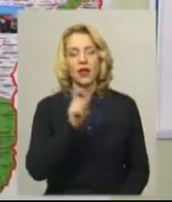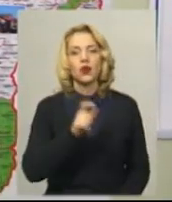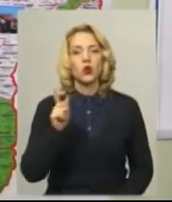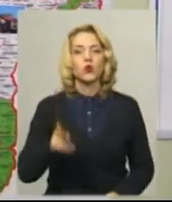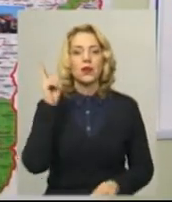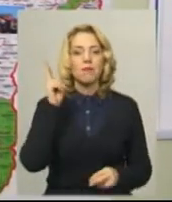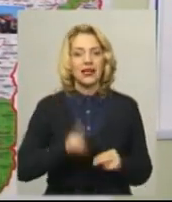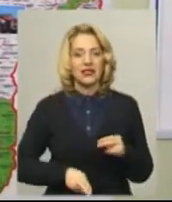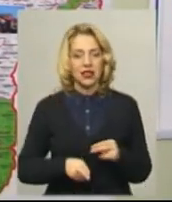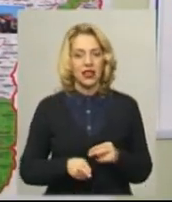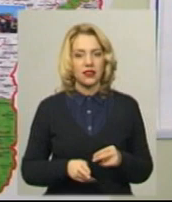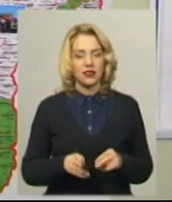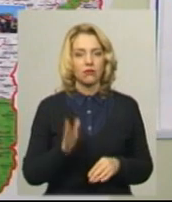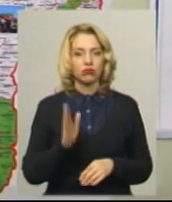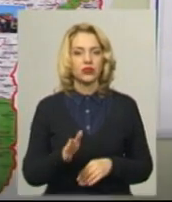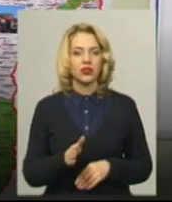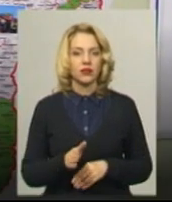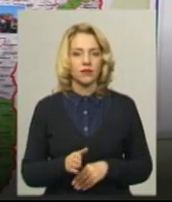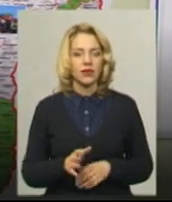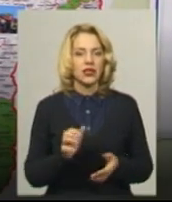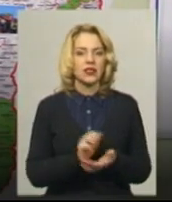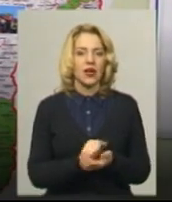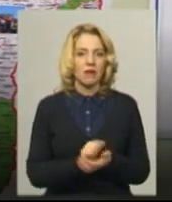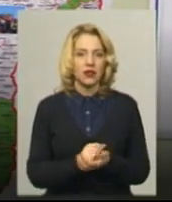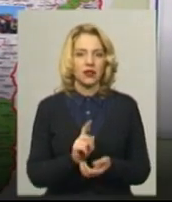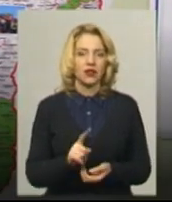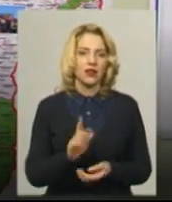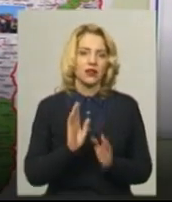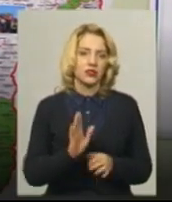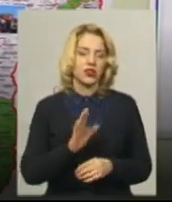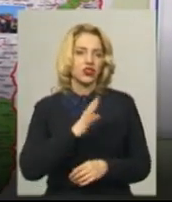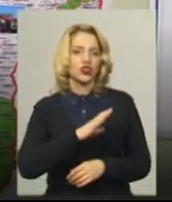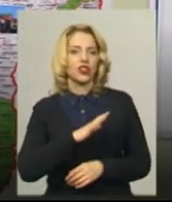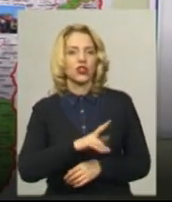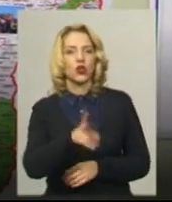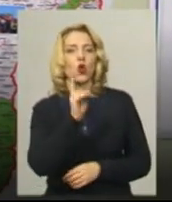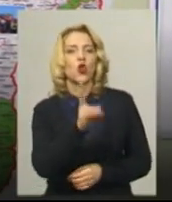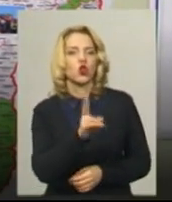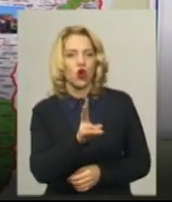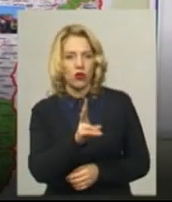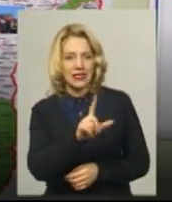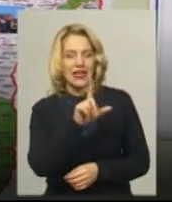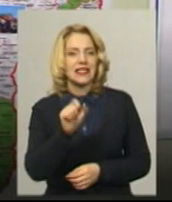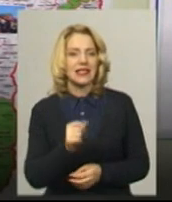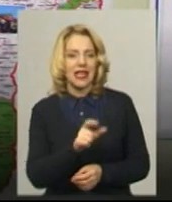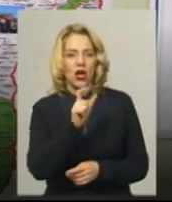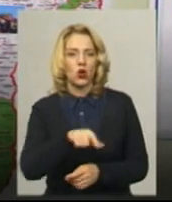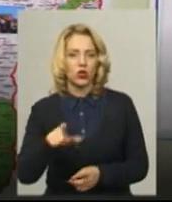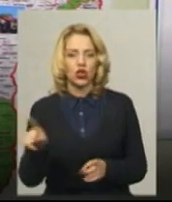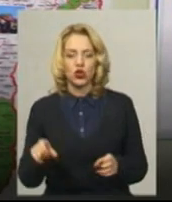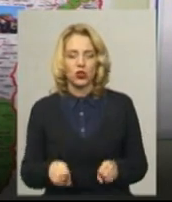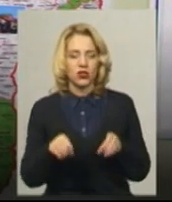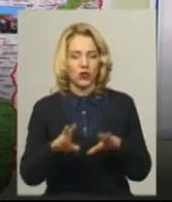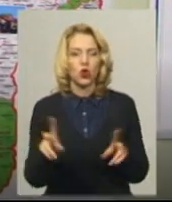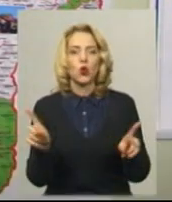перестають займати споживацьку позицію і чекати, що хтось за них щось вирішить, що